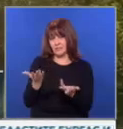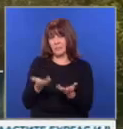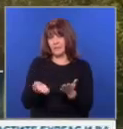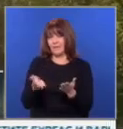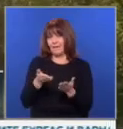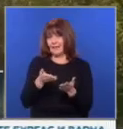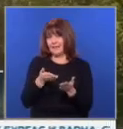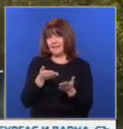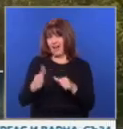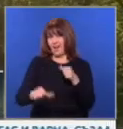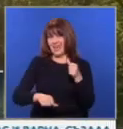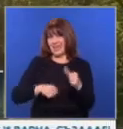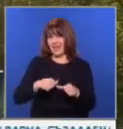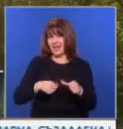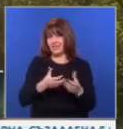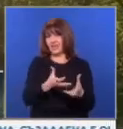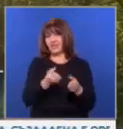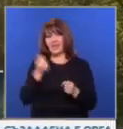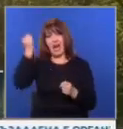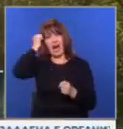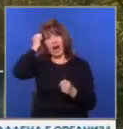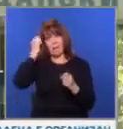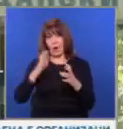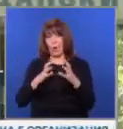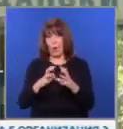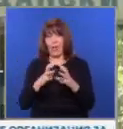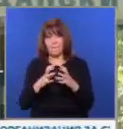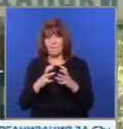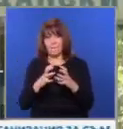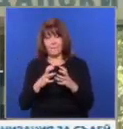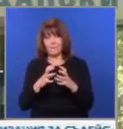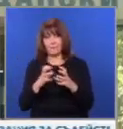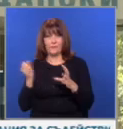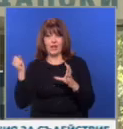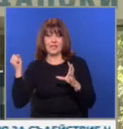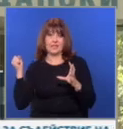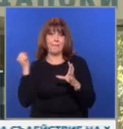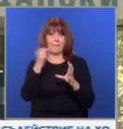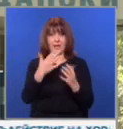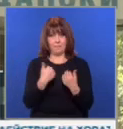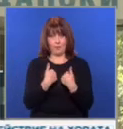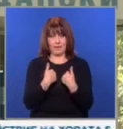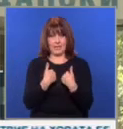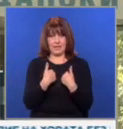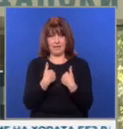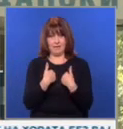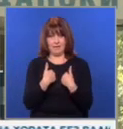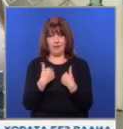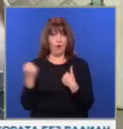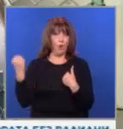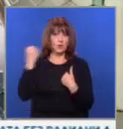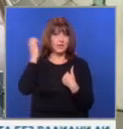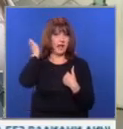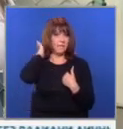След това тя отият дърси, взе един камък, голям камък и го замери по мене. Оцелене